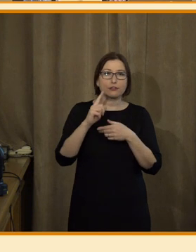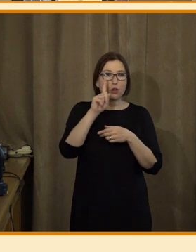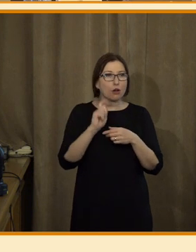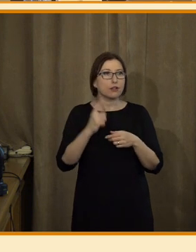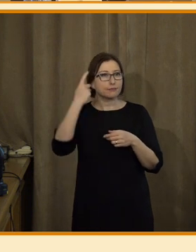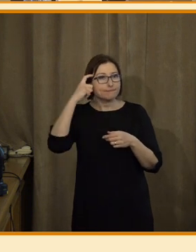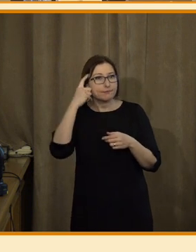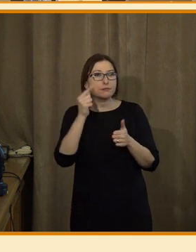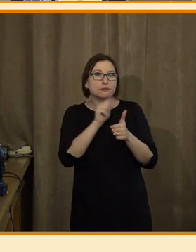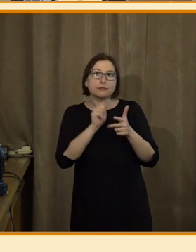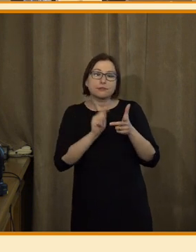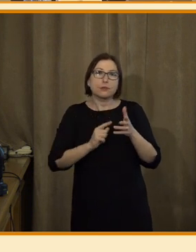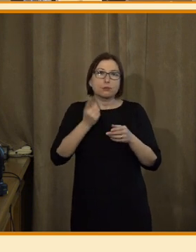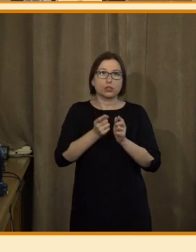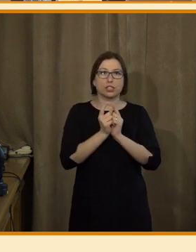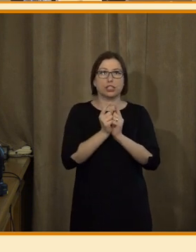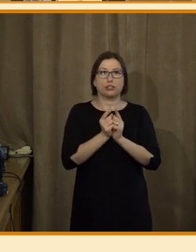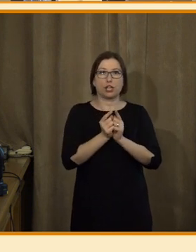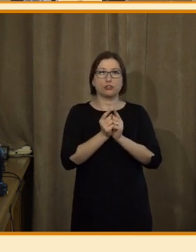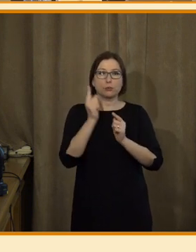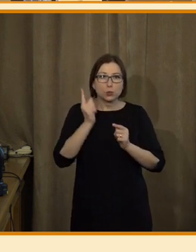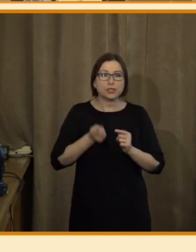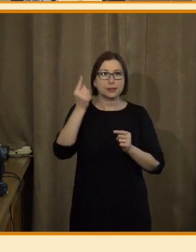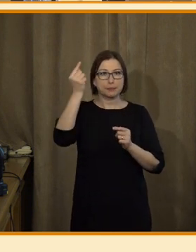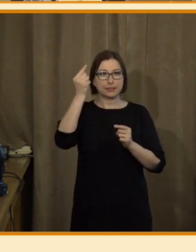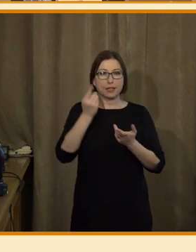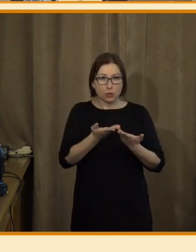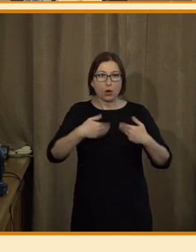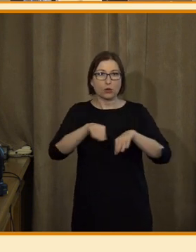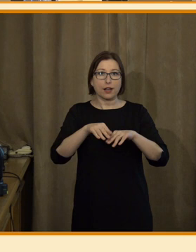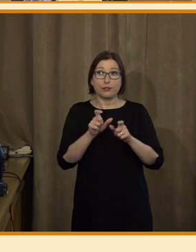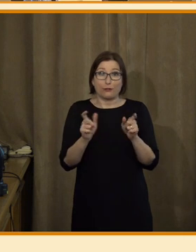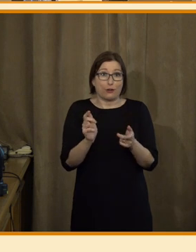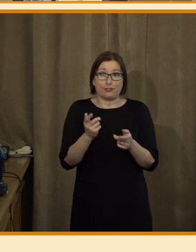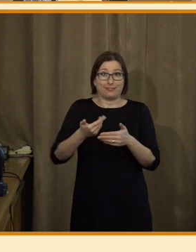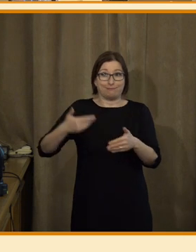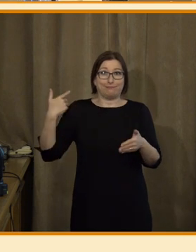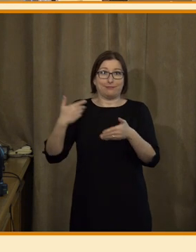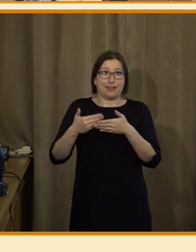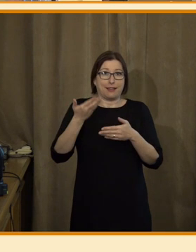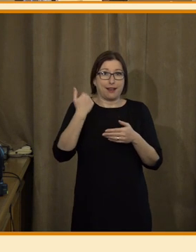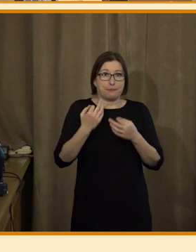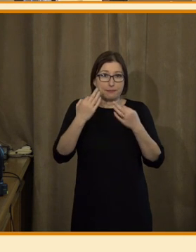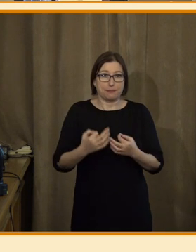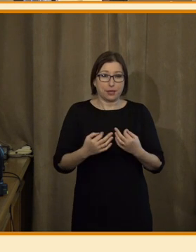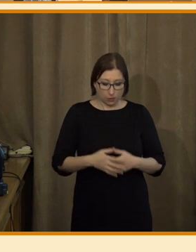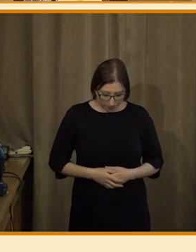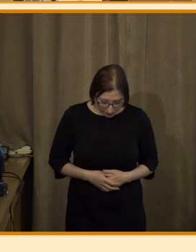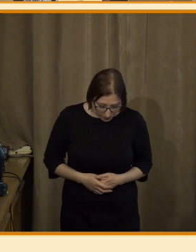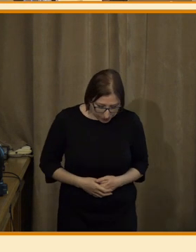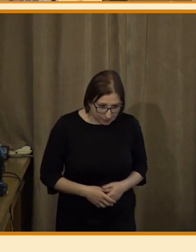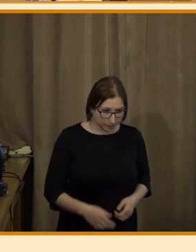které je třeba řešit a které nejsou vůbec triviální. Další slide,